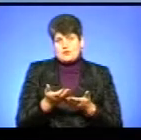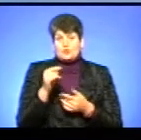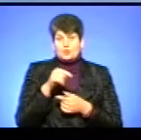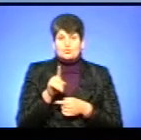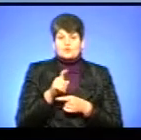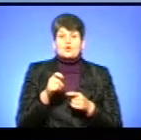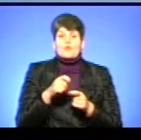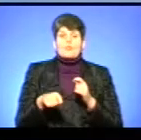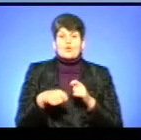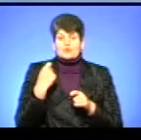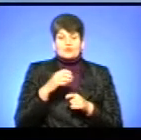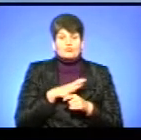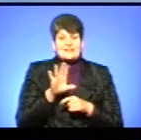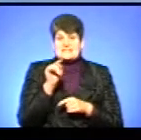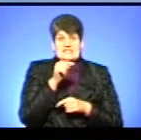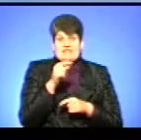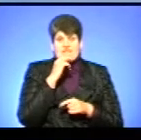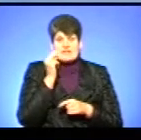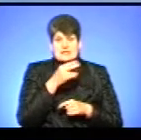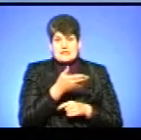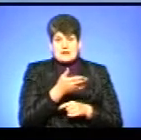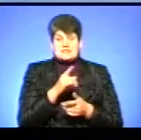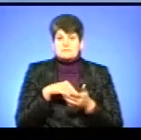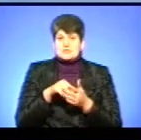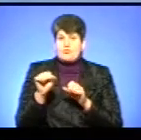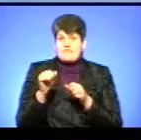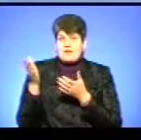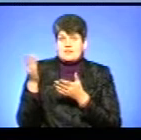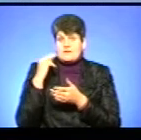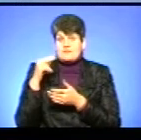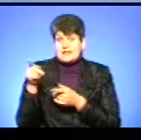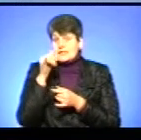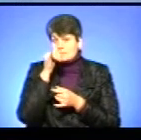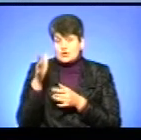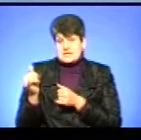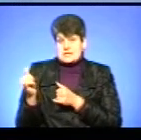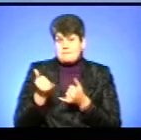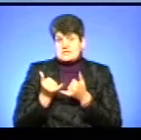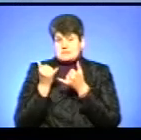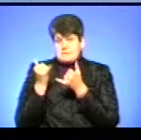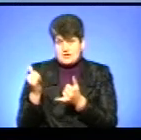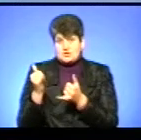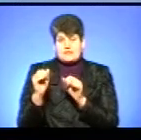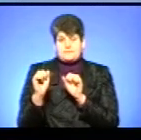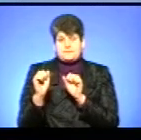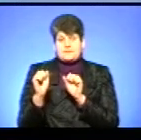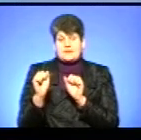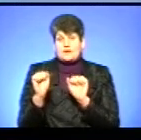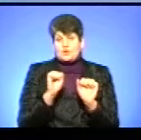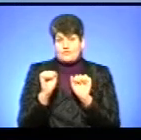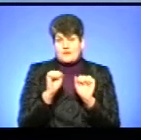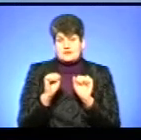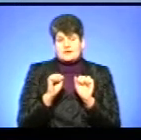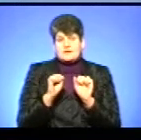порушення сталося не з її вини, а з вини міської влади, яка не змогла забезпечити регулювання на засадах